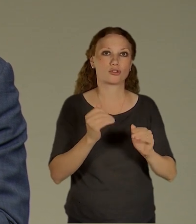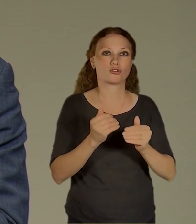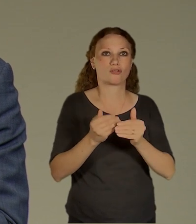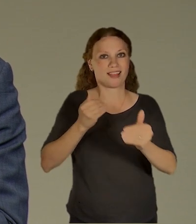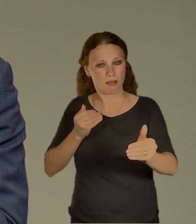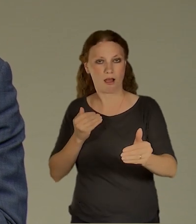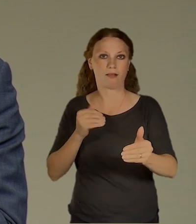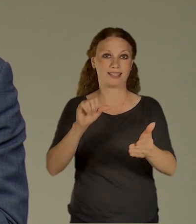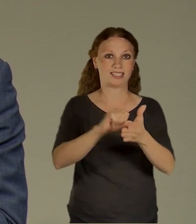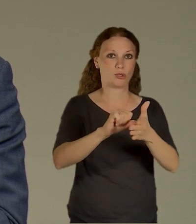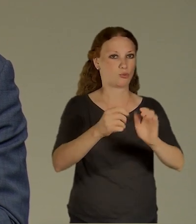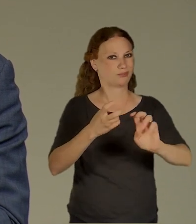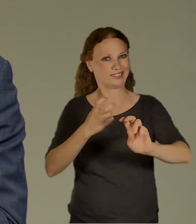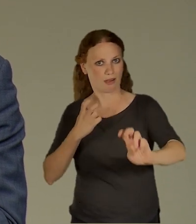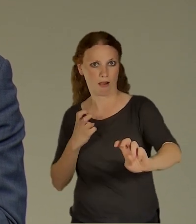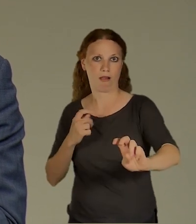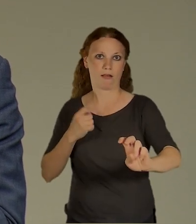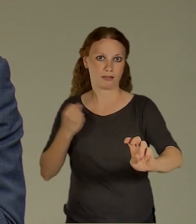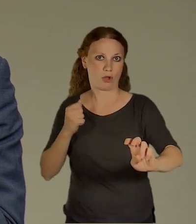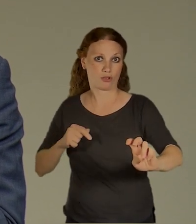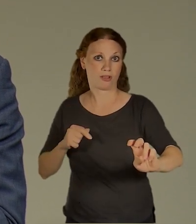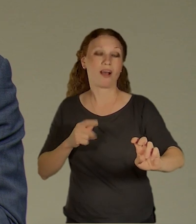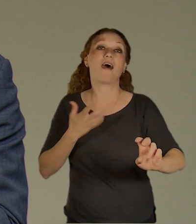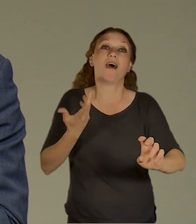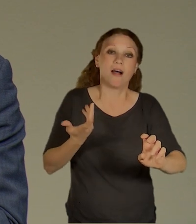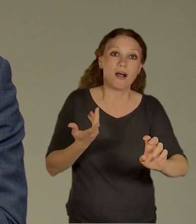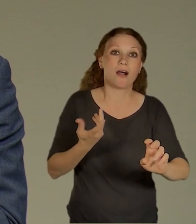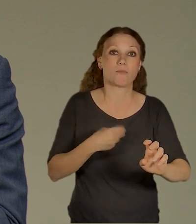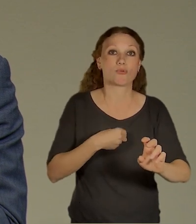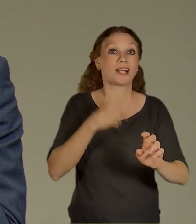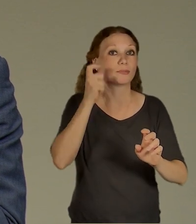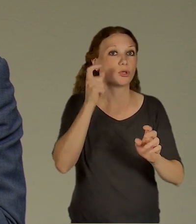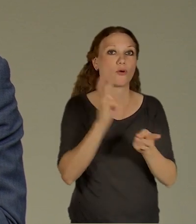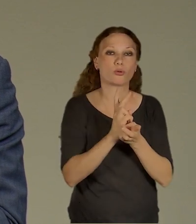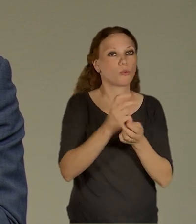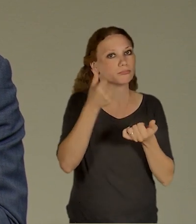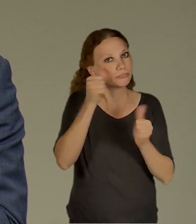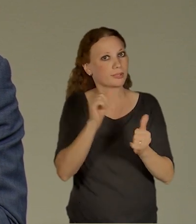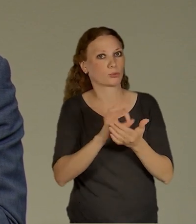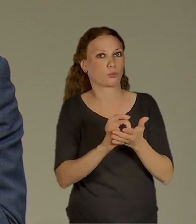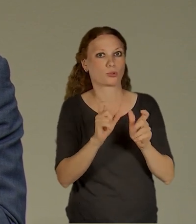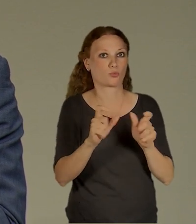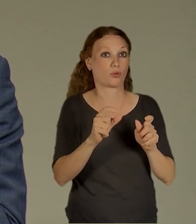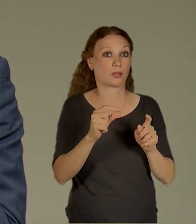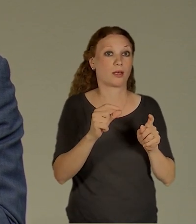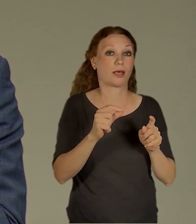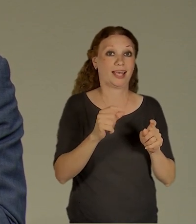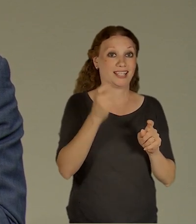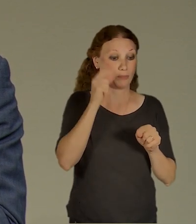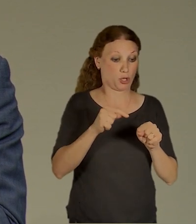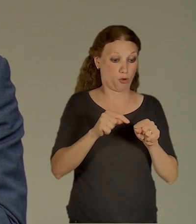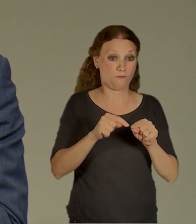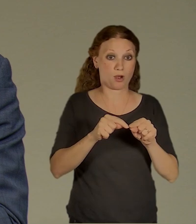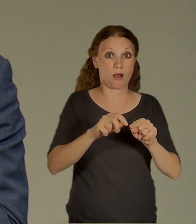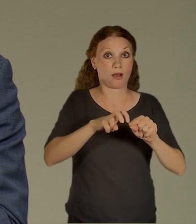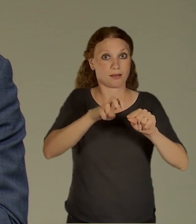směru tam vlastně není žádný rozumný P plus R, to znamená tady to P plus R je až vlastně